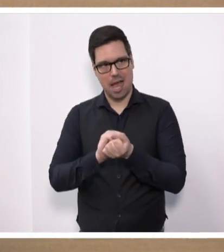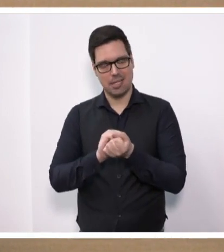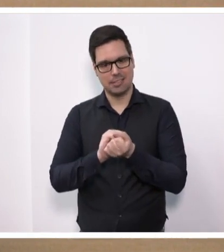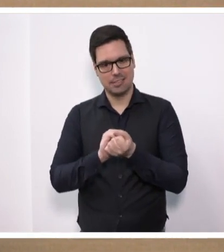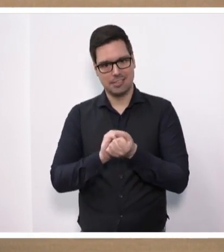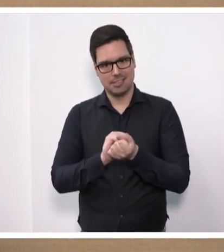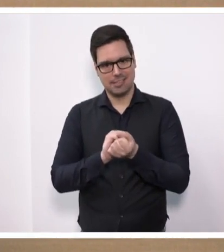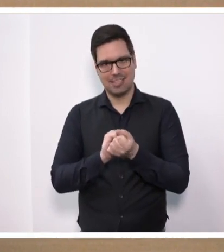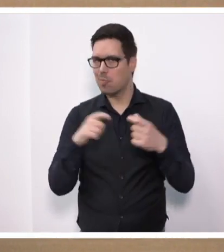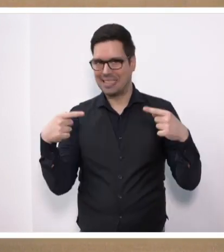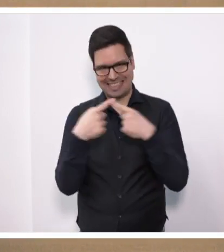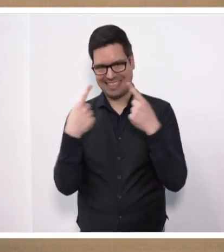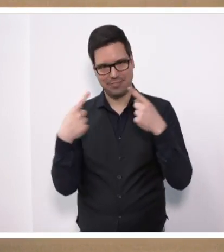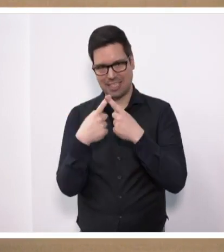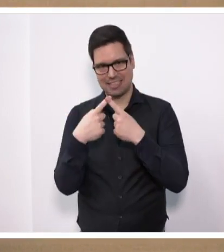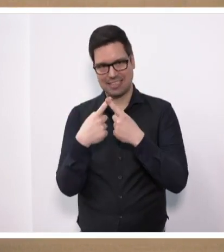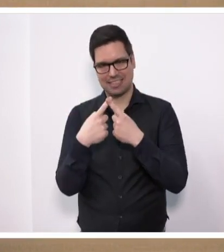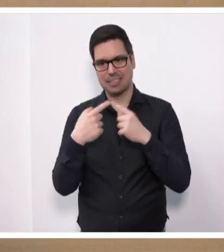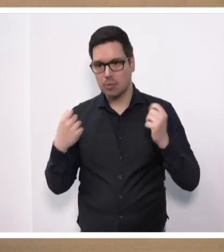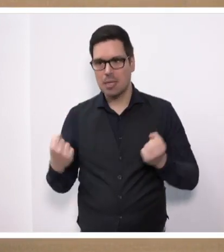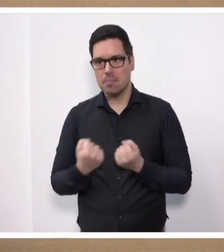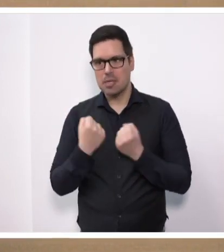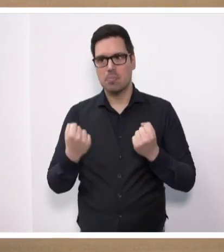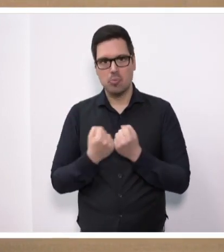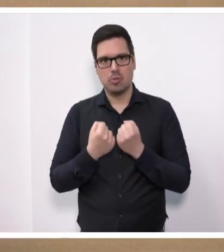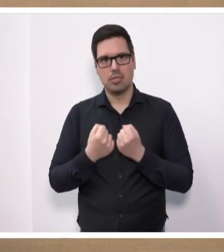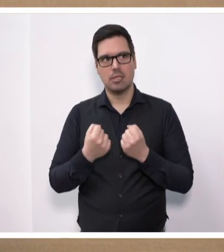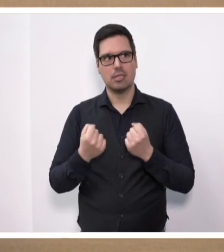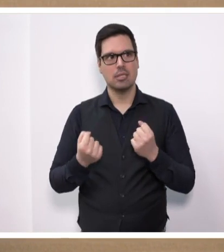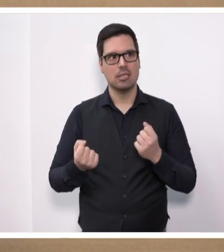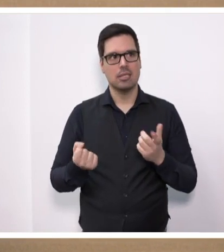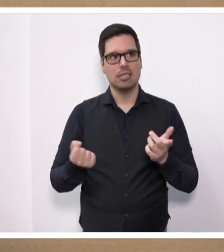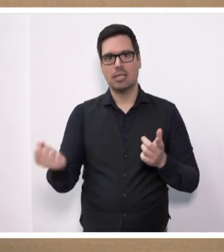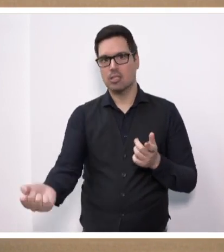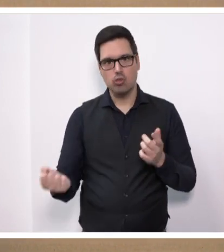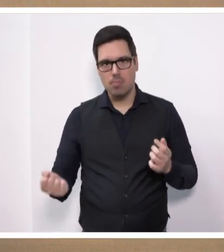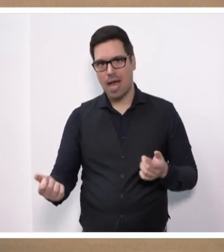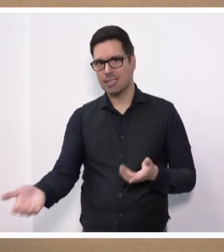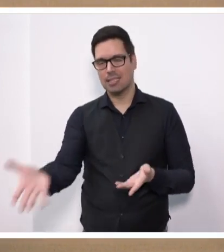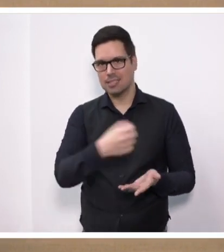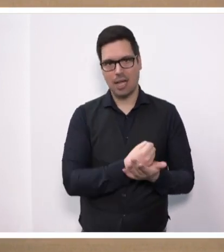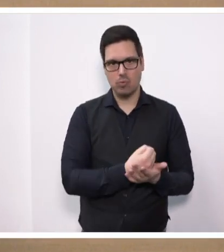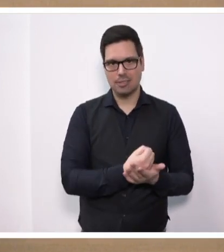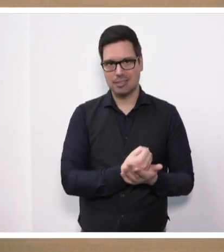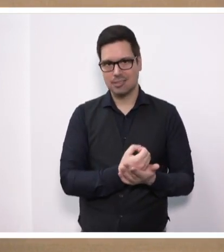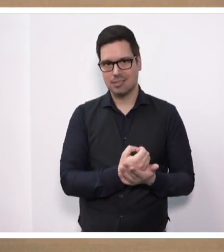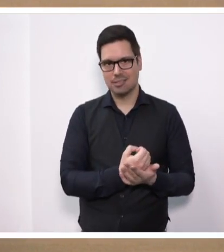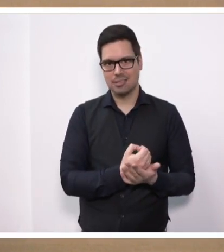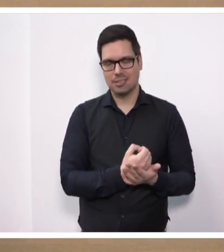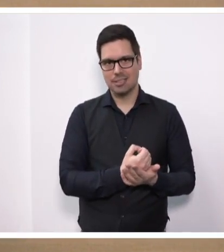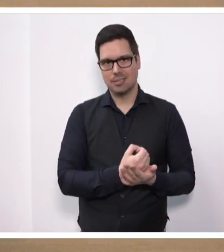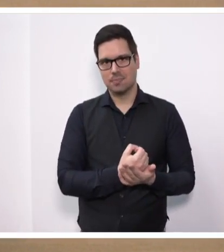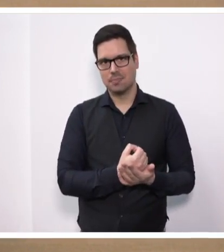Konferenzen noch mal bemühen. Es war nie aus der Schublade draußen, Herr Theobald, es war nie aus der Schublade draußen.